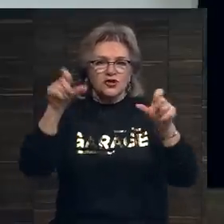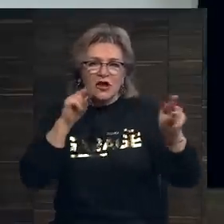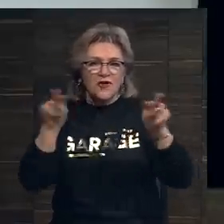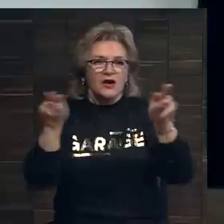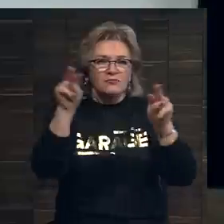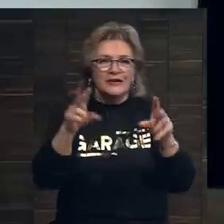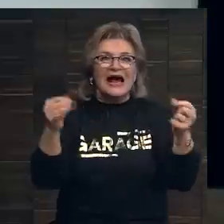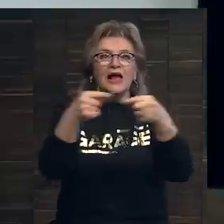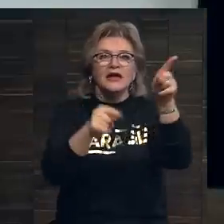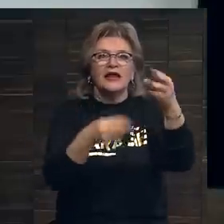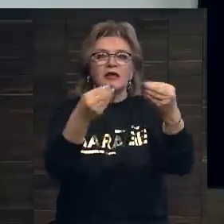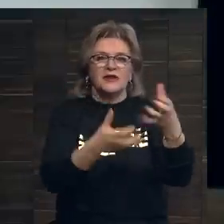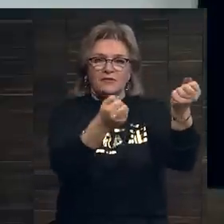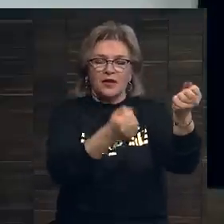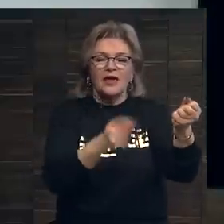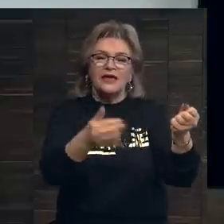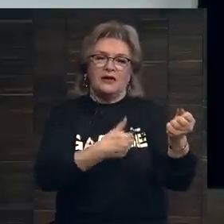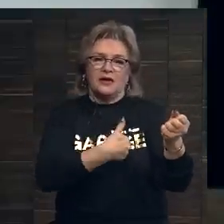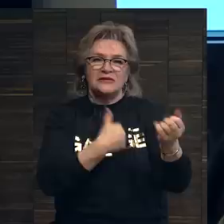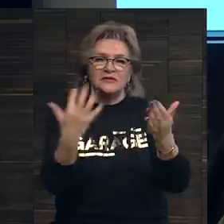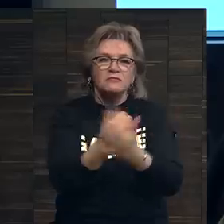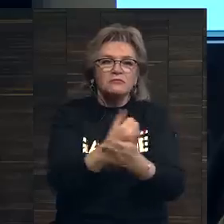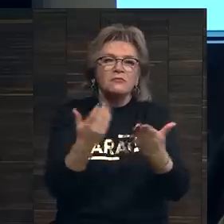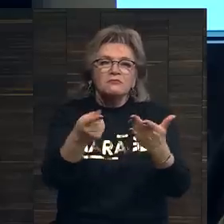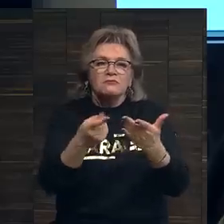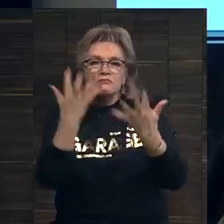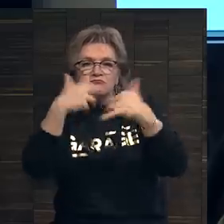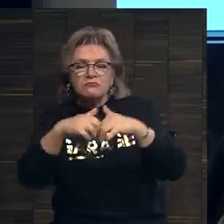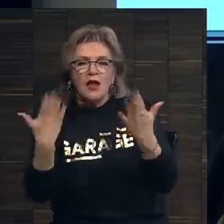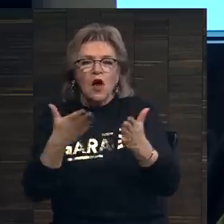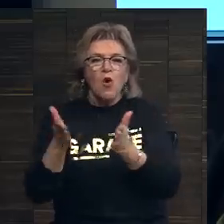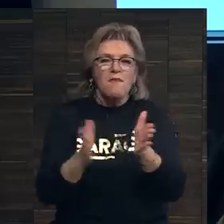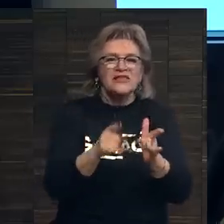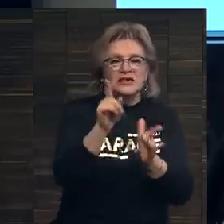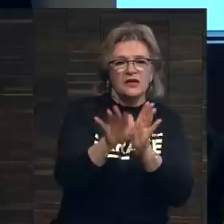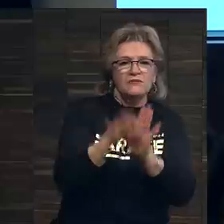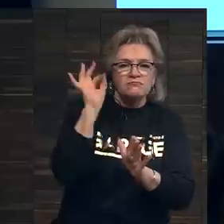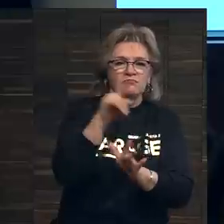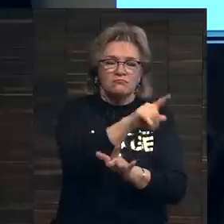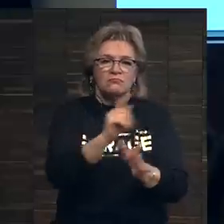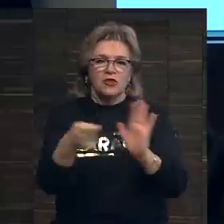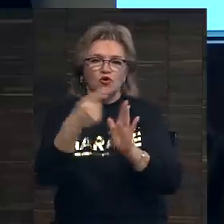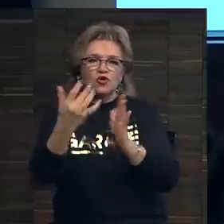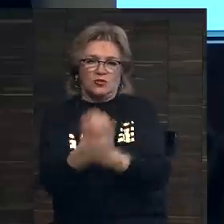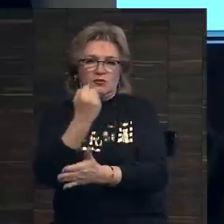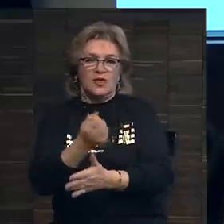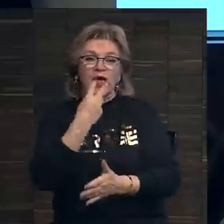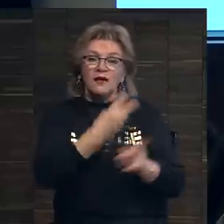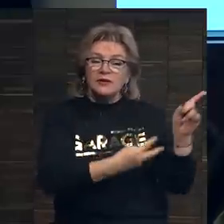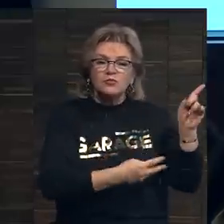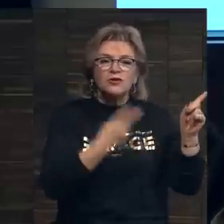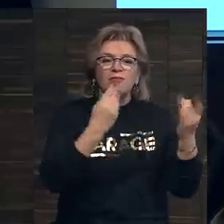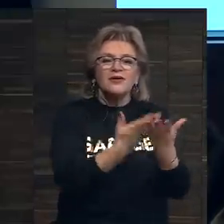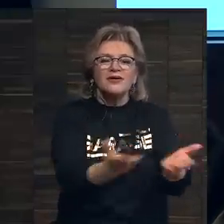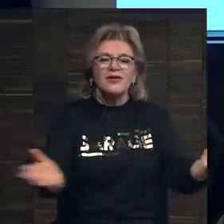конкретный предмет, и вы пытаетесь вычислить, какое поведение позволит вам выиграть на аукционе. Давайте посмотрим на